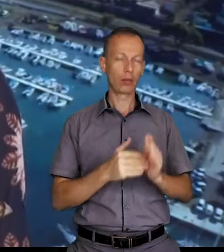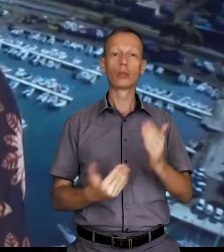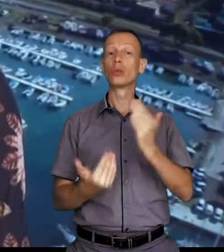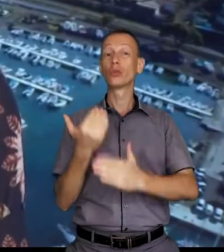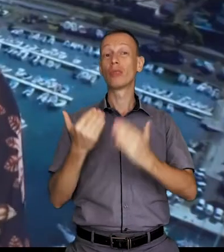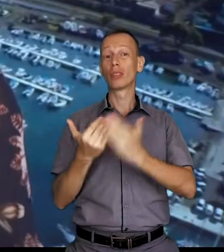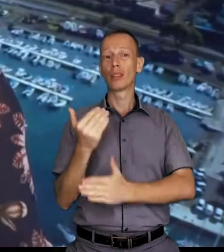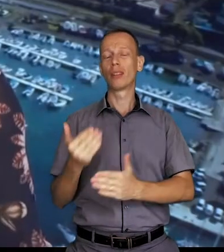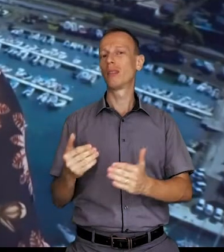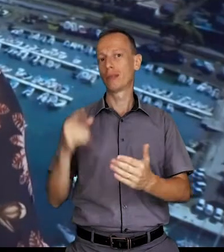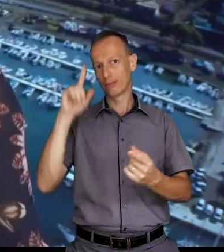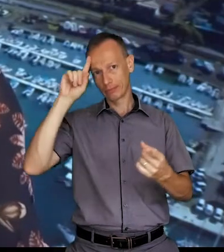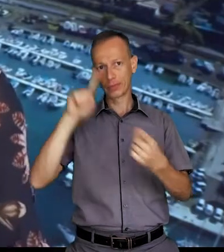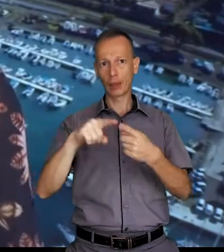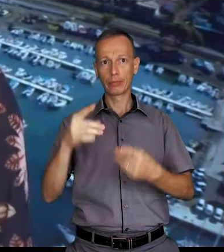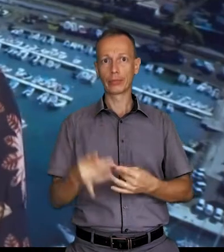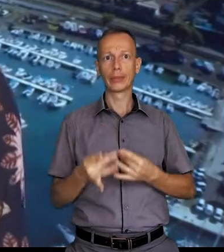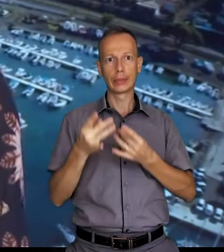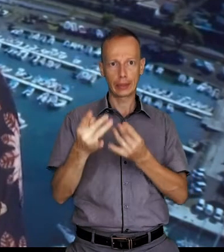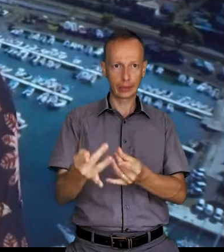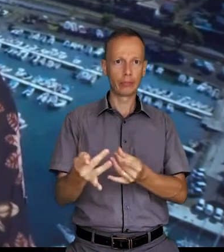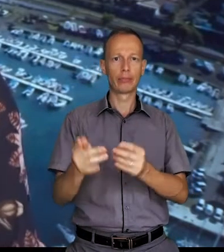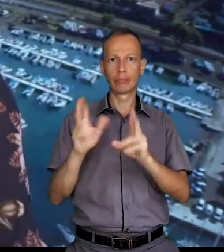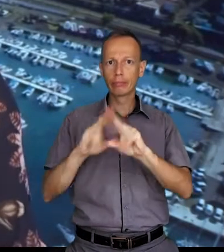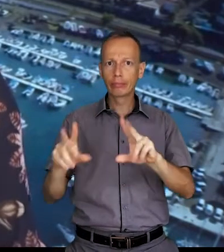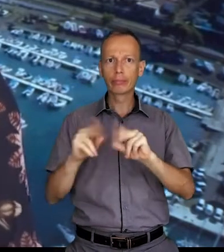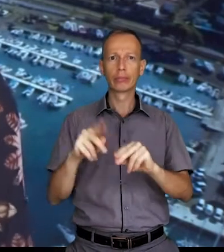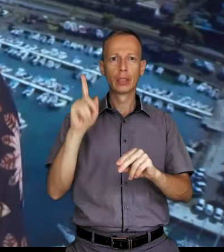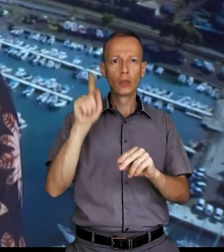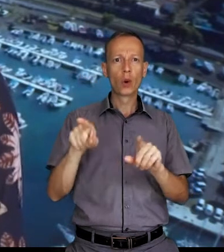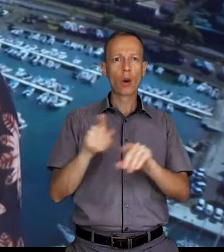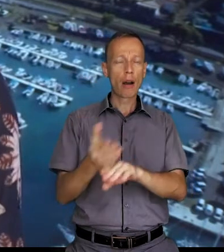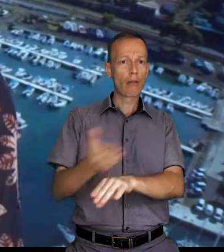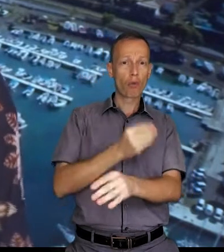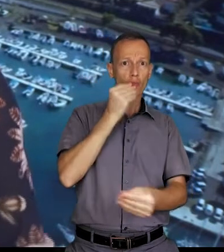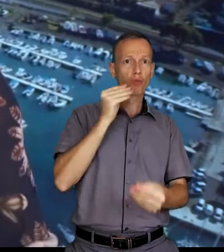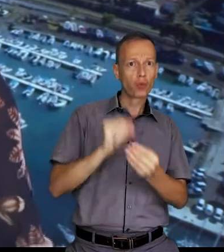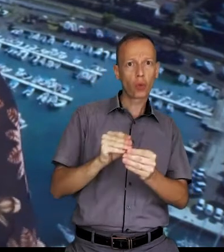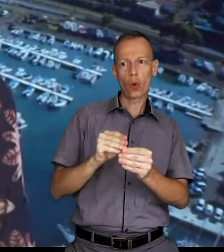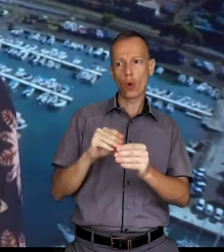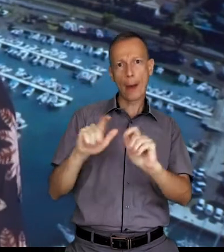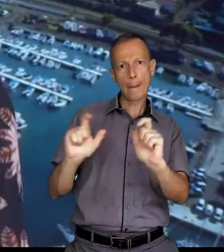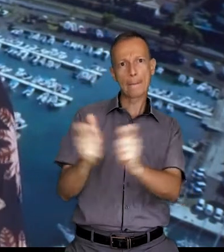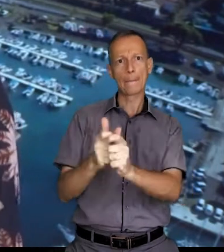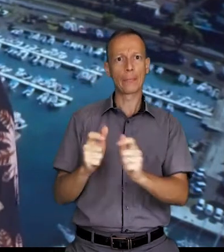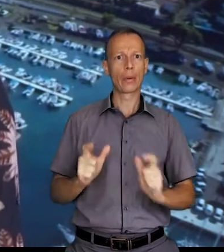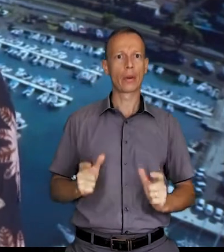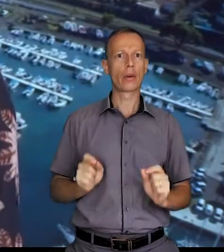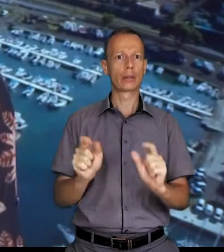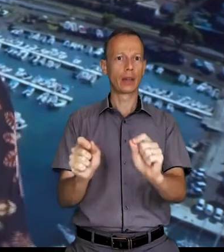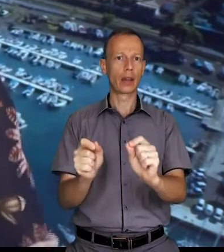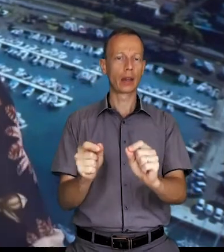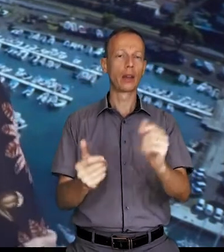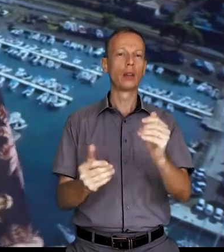Santé toujours, puisque ce matin, il était question de sensibilisation au dépistage précoce